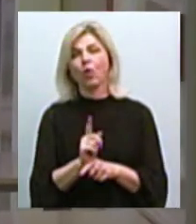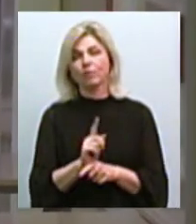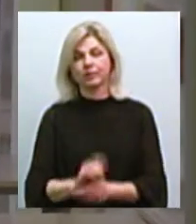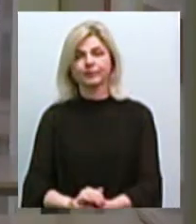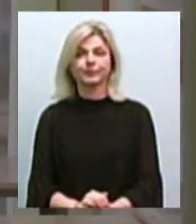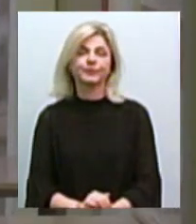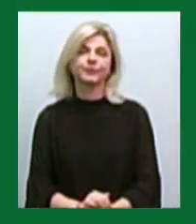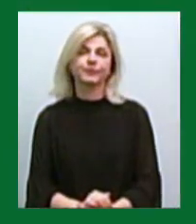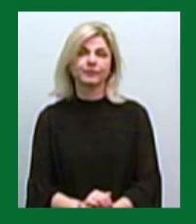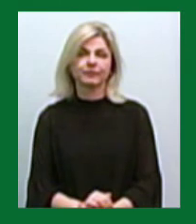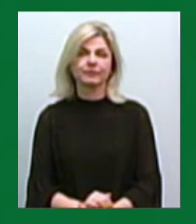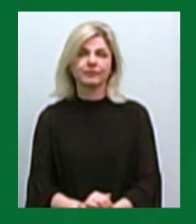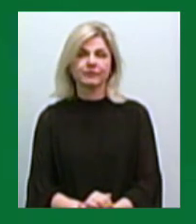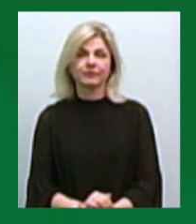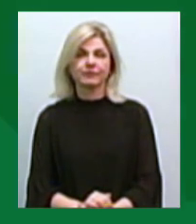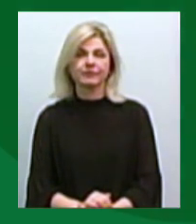Миколаїв.